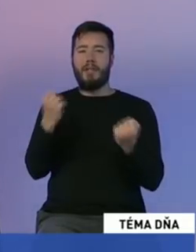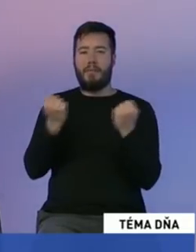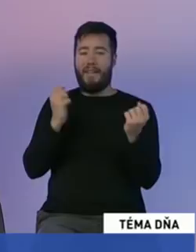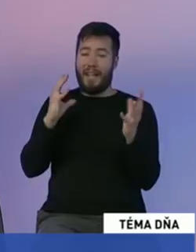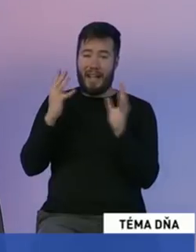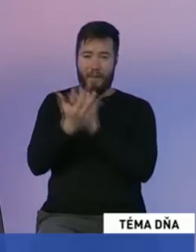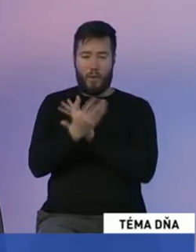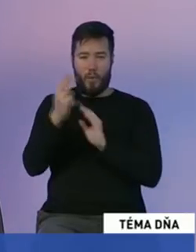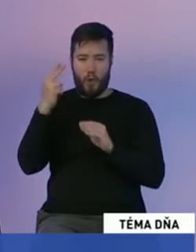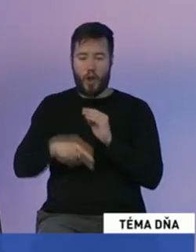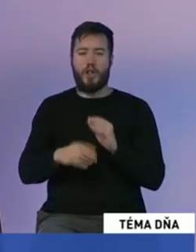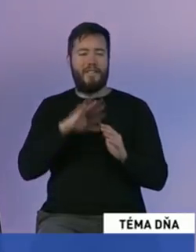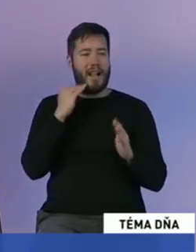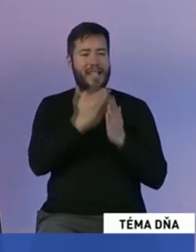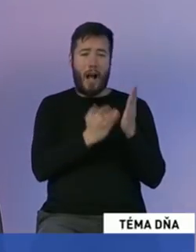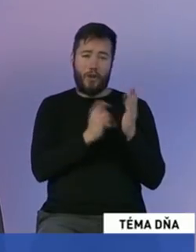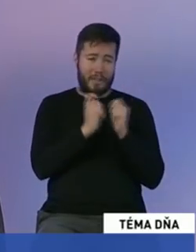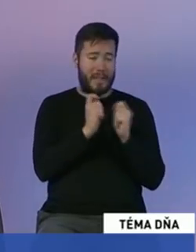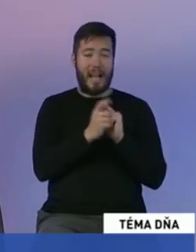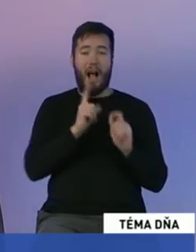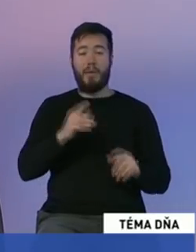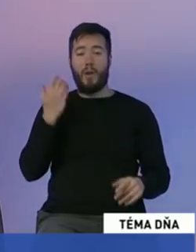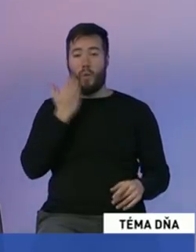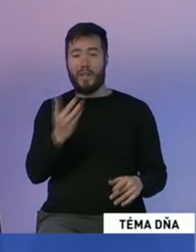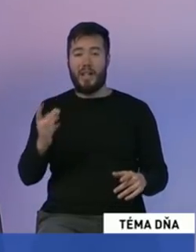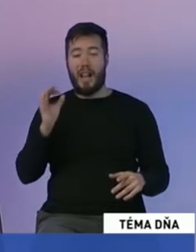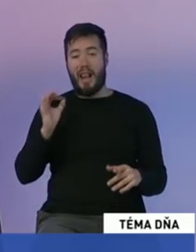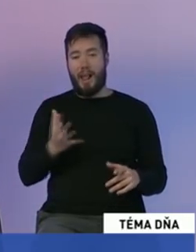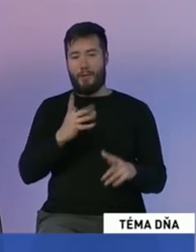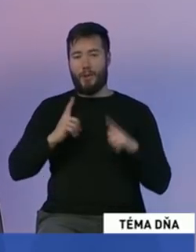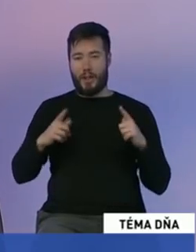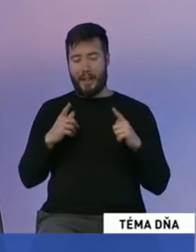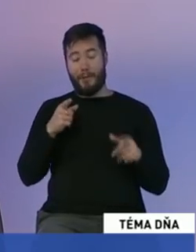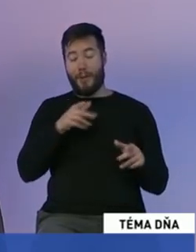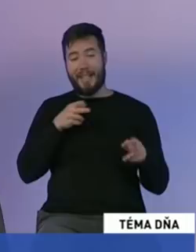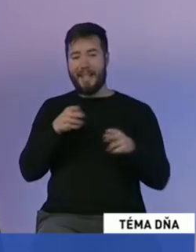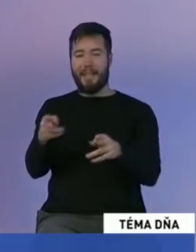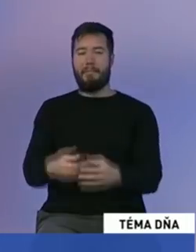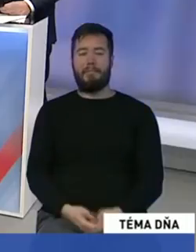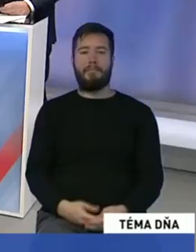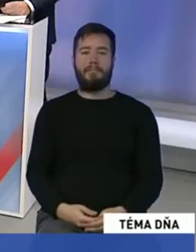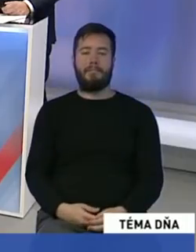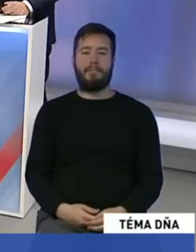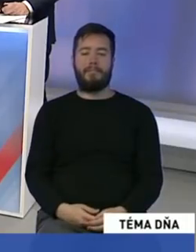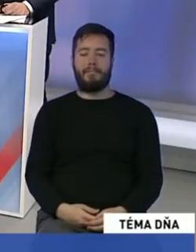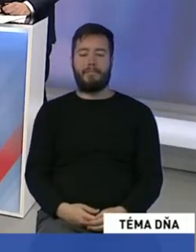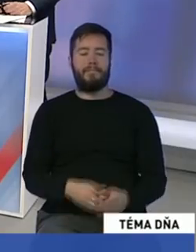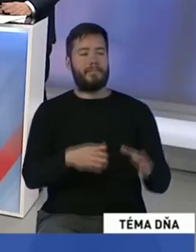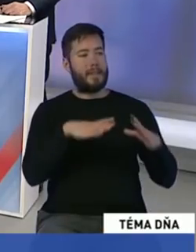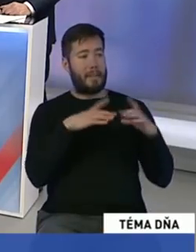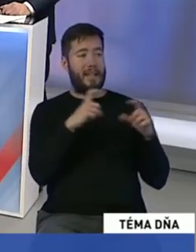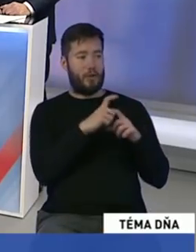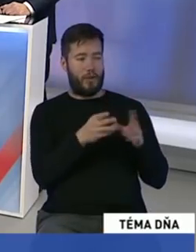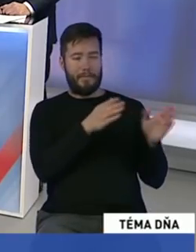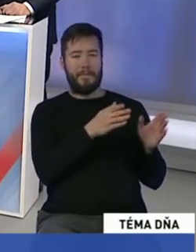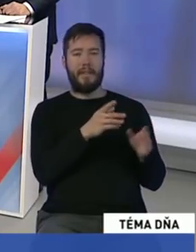zákonov, aby sa ľuďom v našej krajine žilo lepšie. A toto je cesta. Tiež pod otázka pre vás. Prezidentka Zuzana Čaputová povedala, že